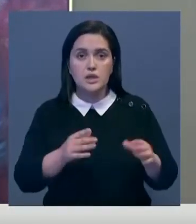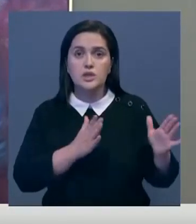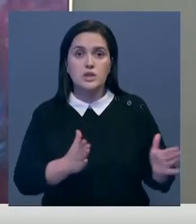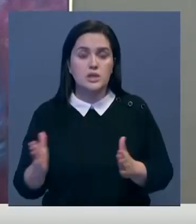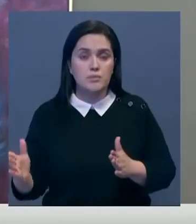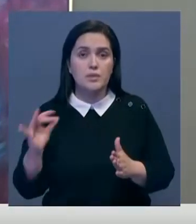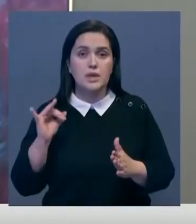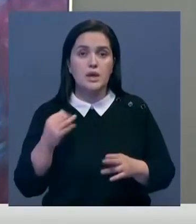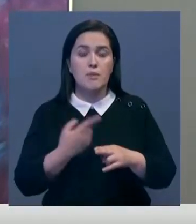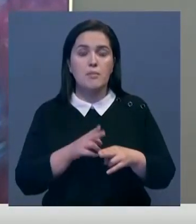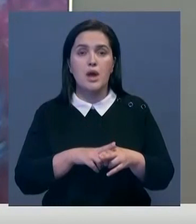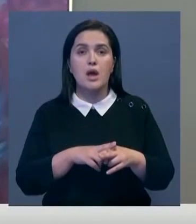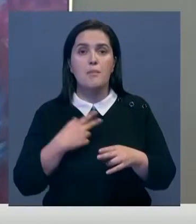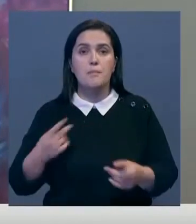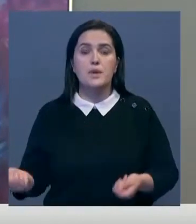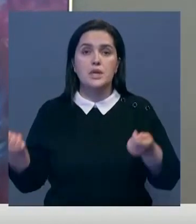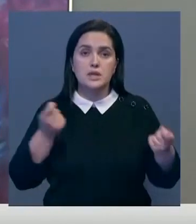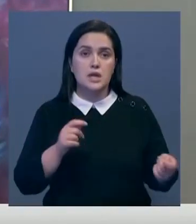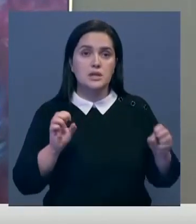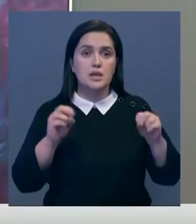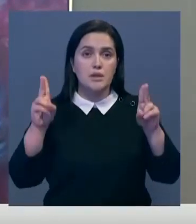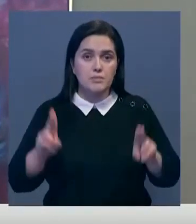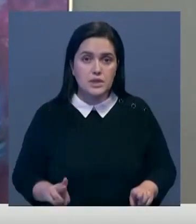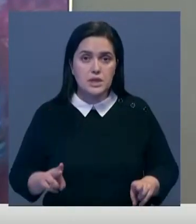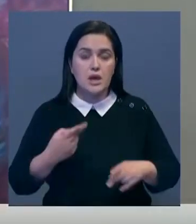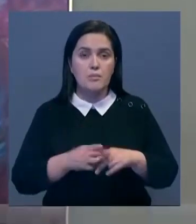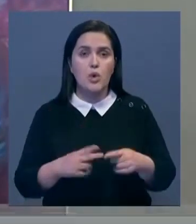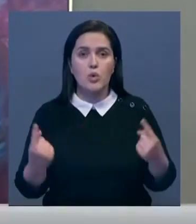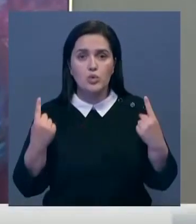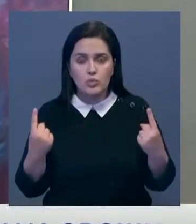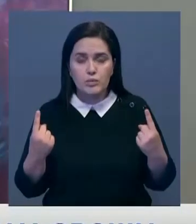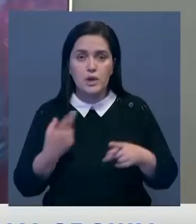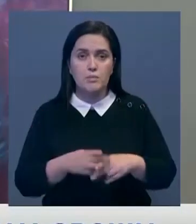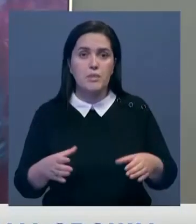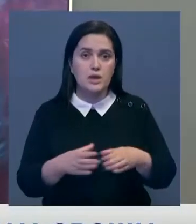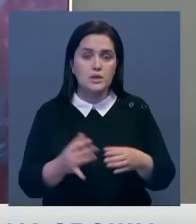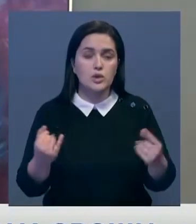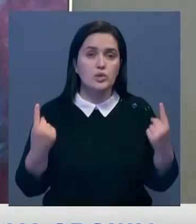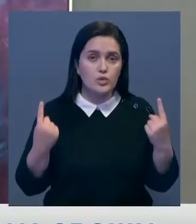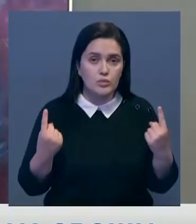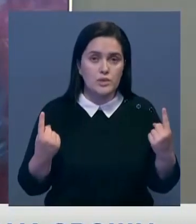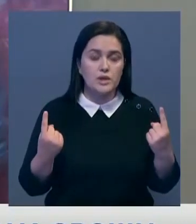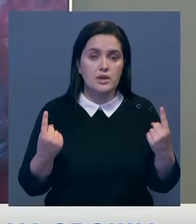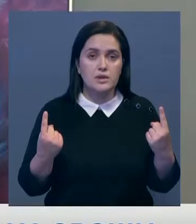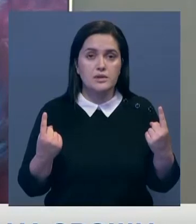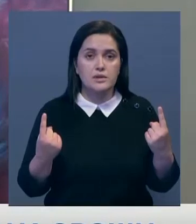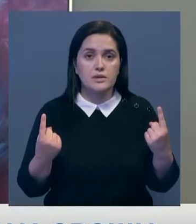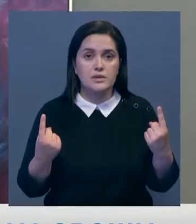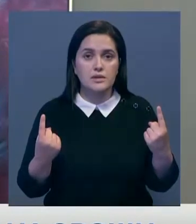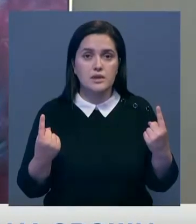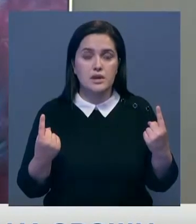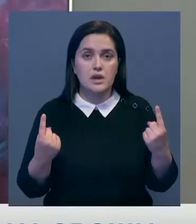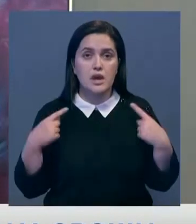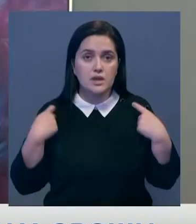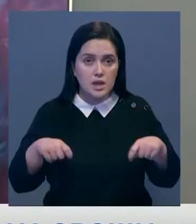и сетями. Мы привезли специально здесь представителей крупных сетей и крупных трейдеров,